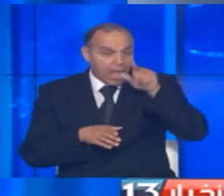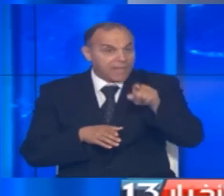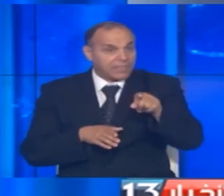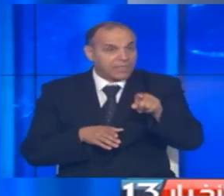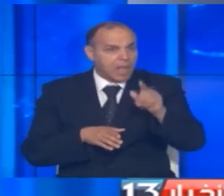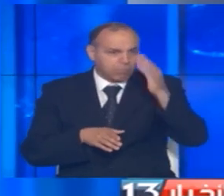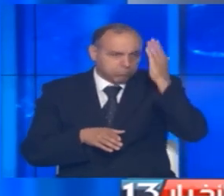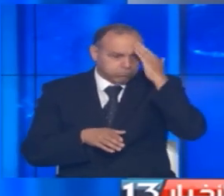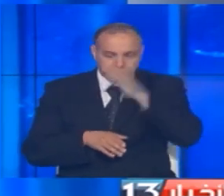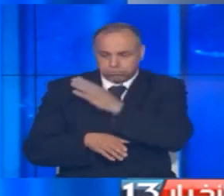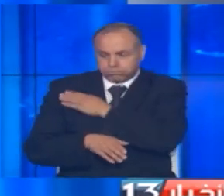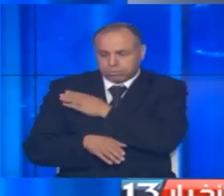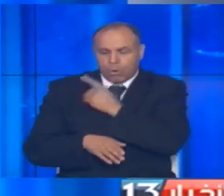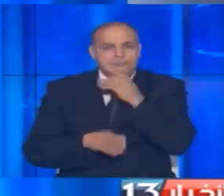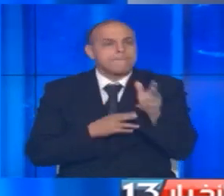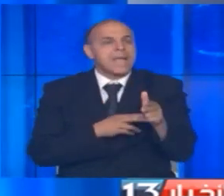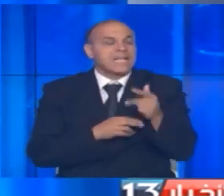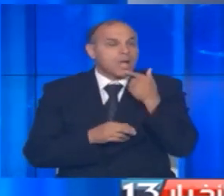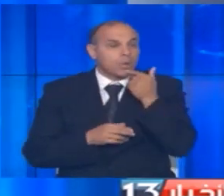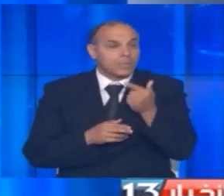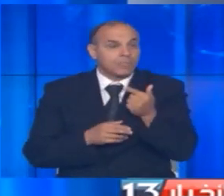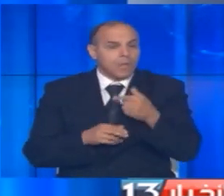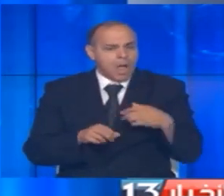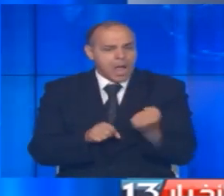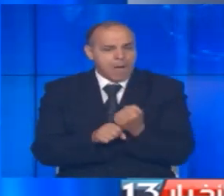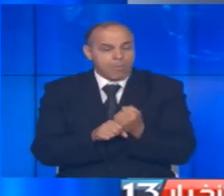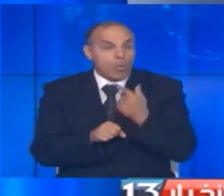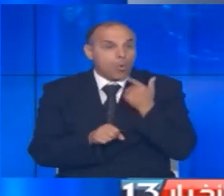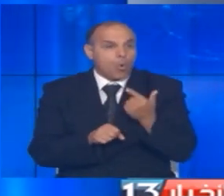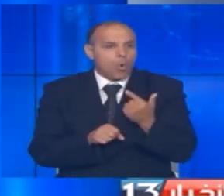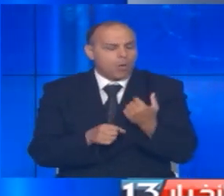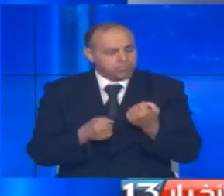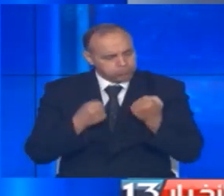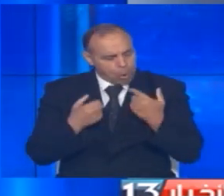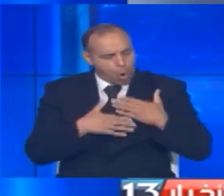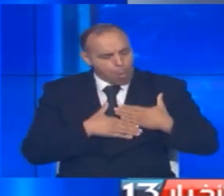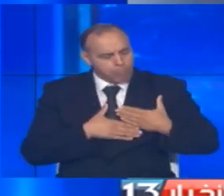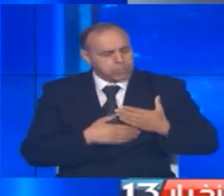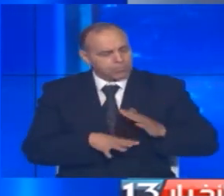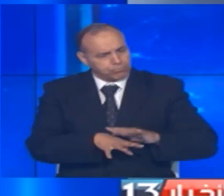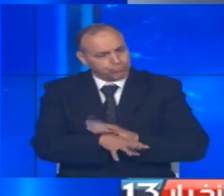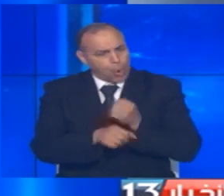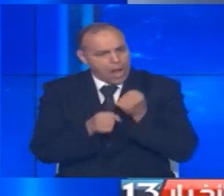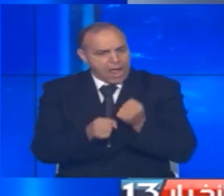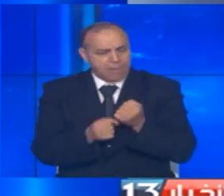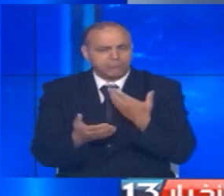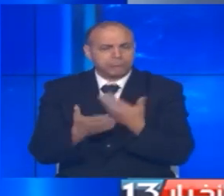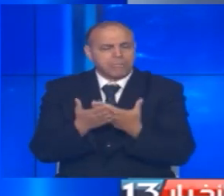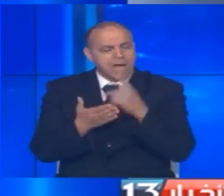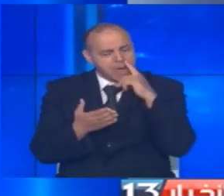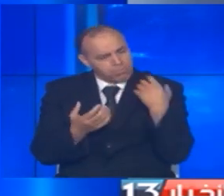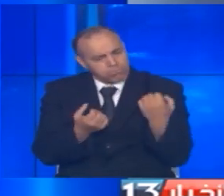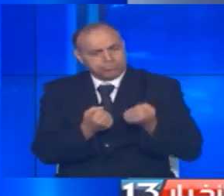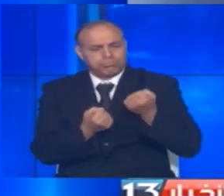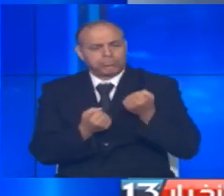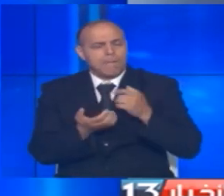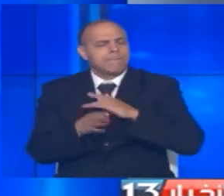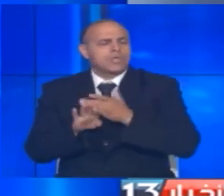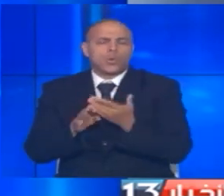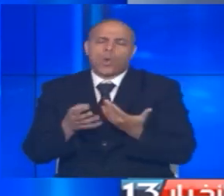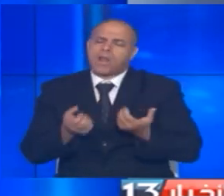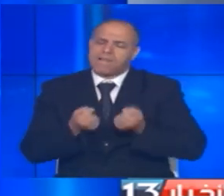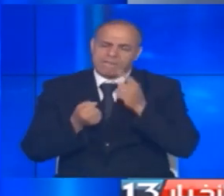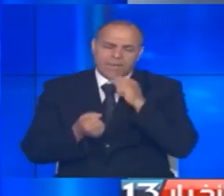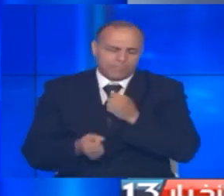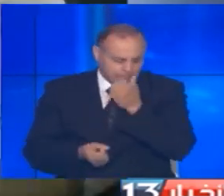عريف بالمنطقة البحرية بالمهدية عمل تخوذه بكل حب وحماس لتثبت نجاح المرأة في جميع المجالات